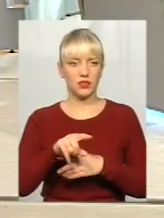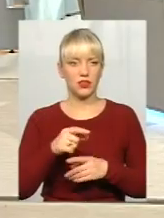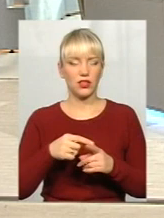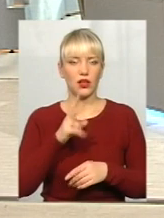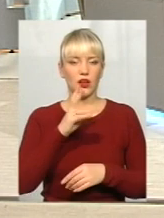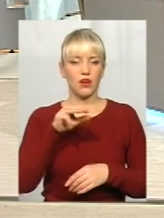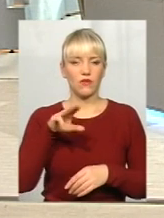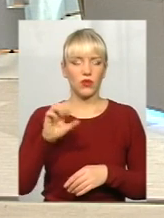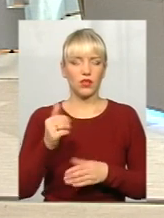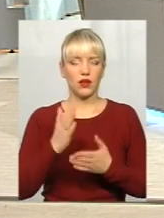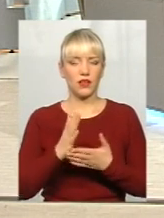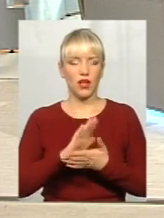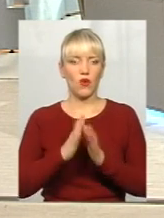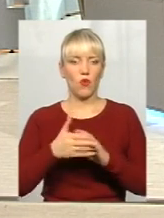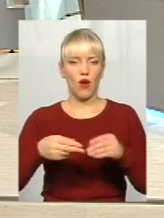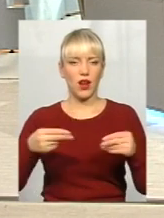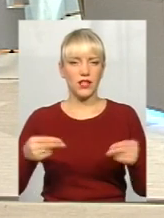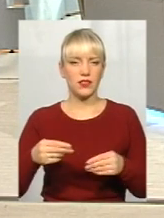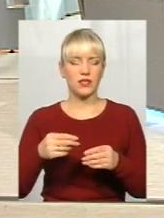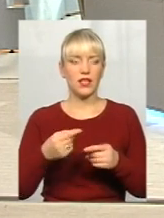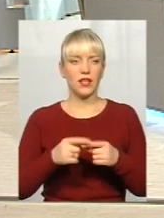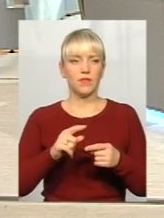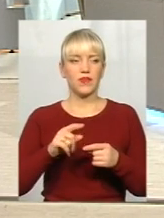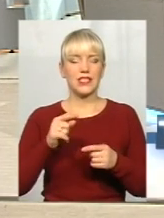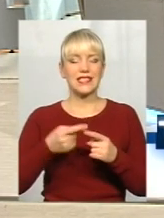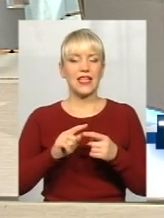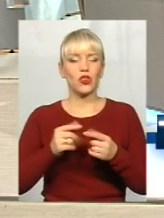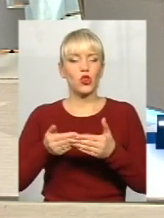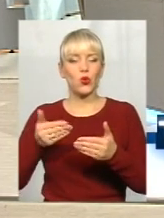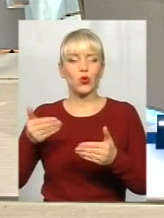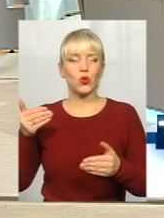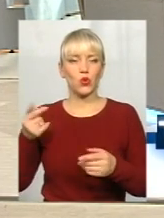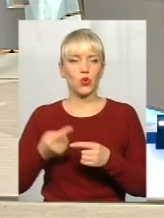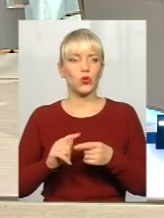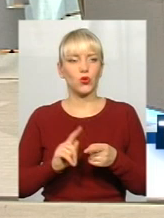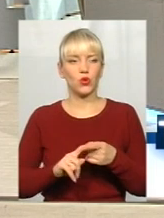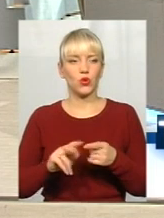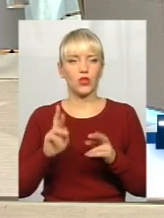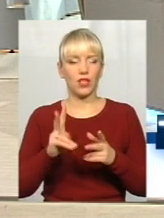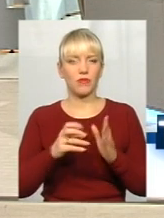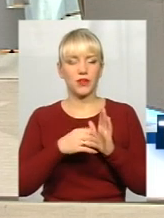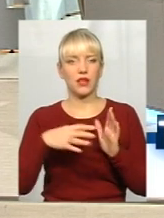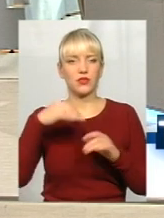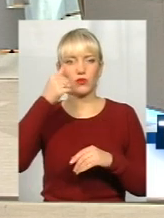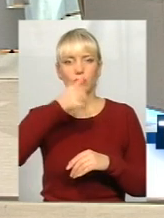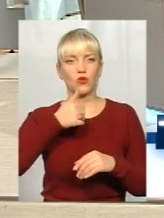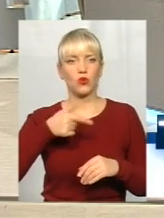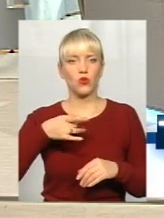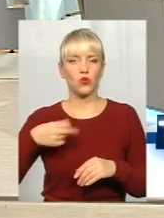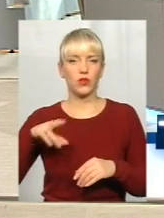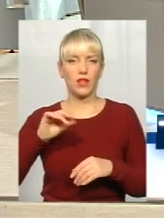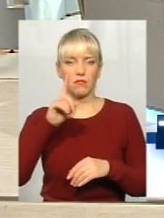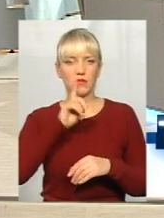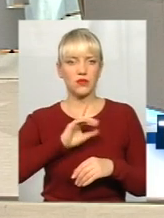коаліція, підписали угоди, поділили областя. Це до того, як вступив в дію в 2016 році? як в 2015 році в грудні місяці був